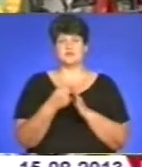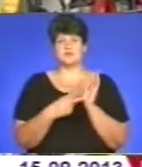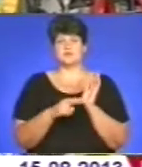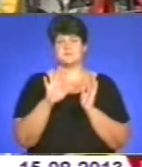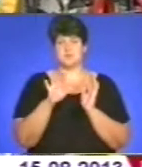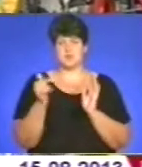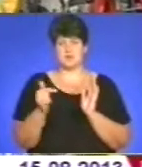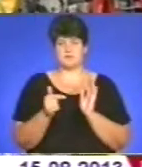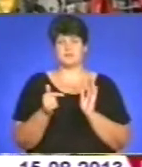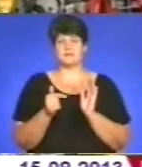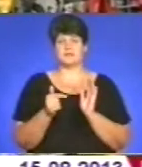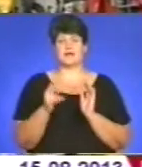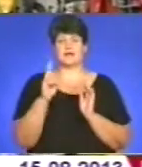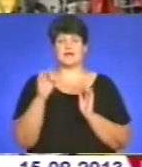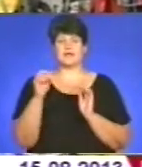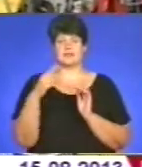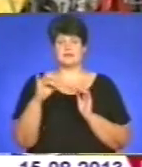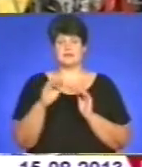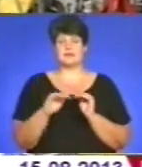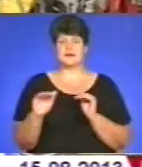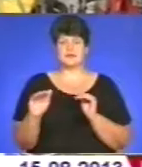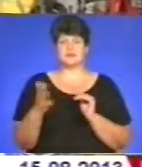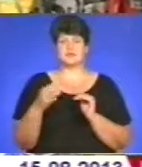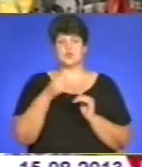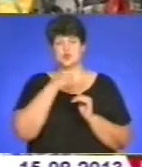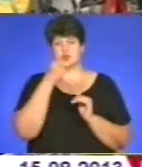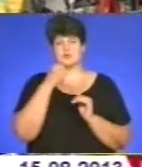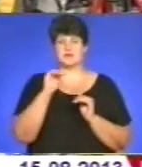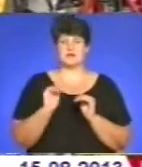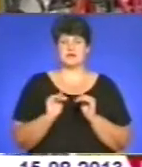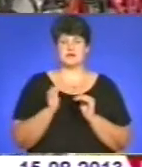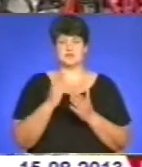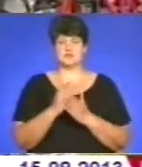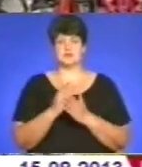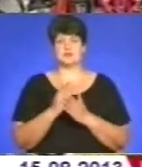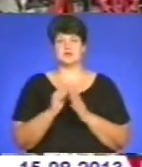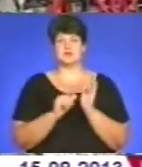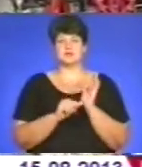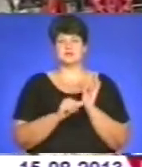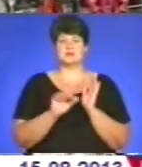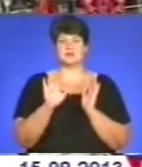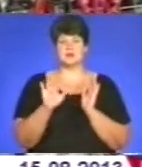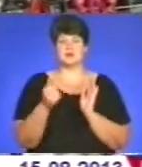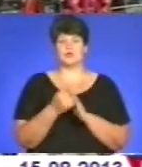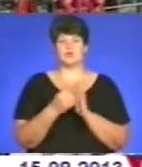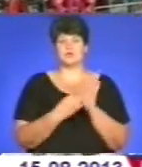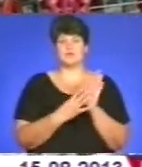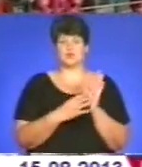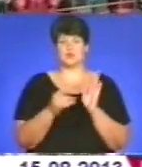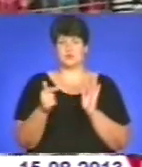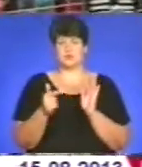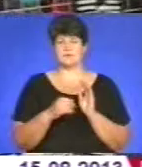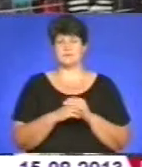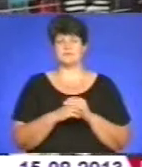гривень. Кеди дитячі йдуть, дорослі є і дитячі, від 65 гривень до 90 гривень.